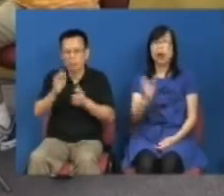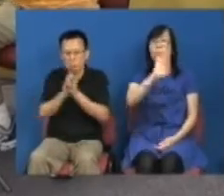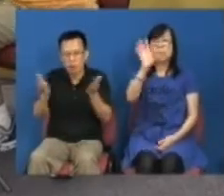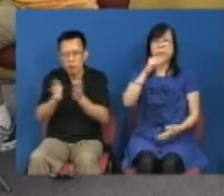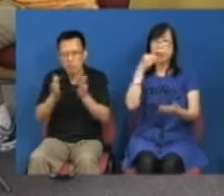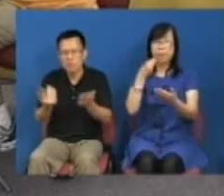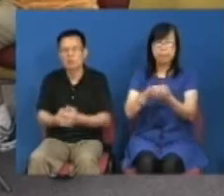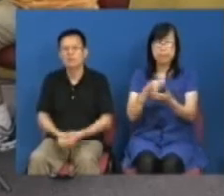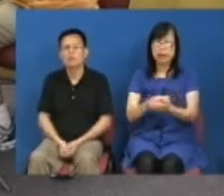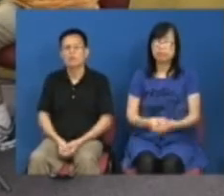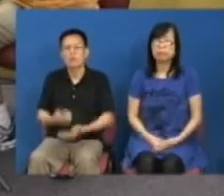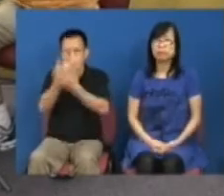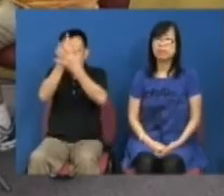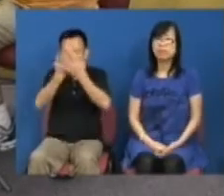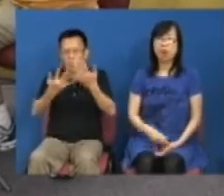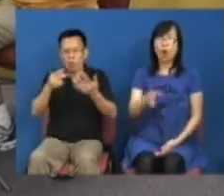买报纸